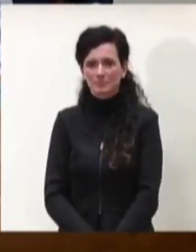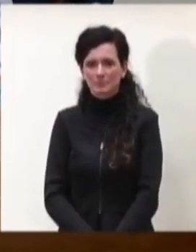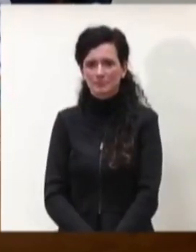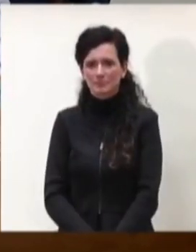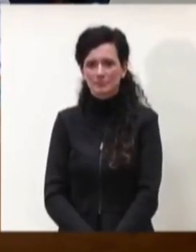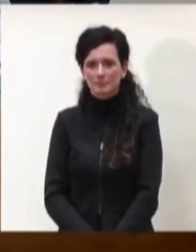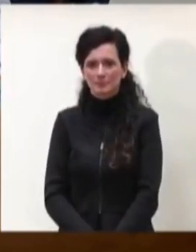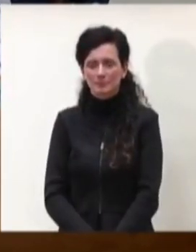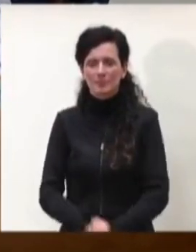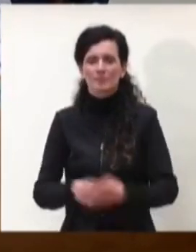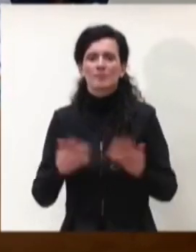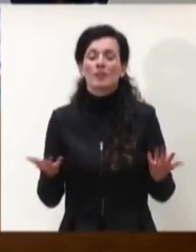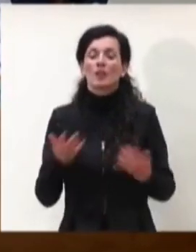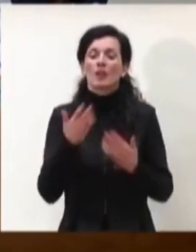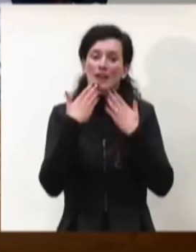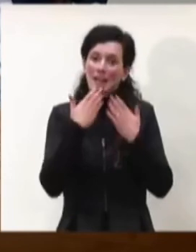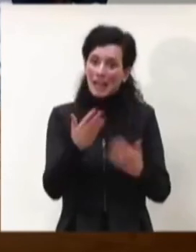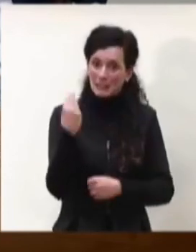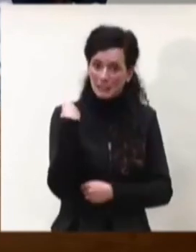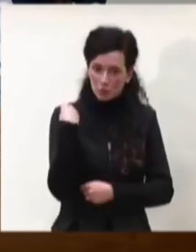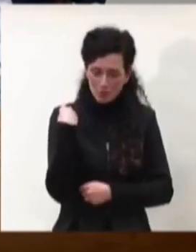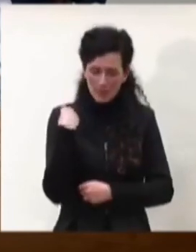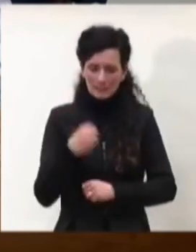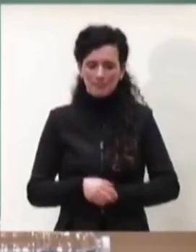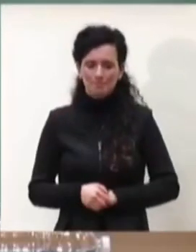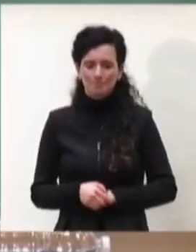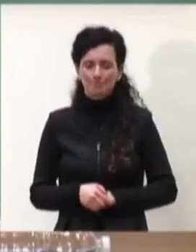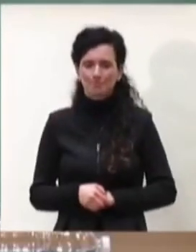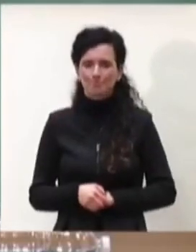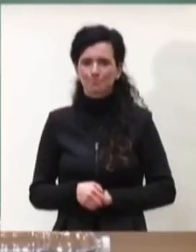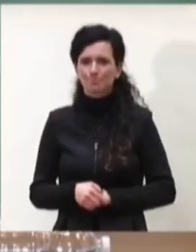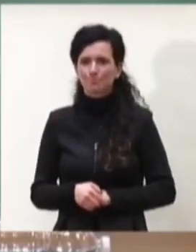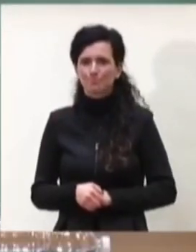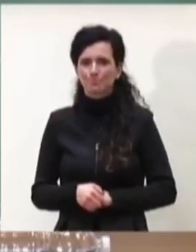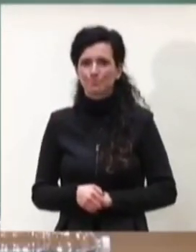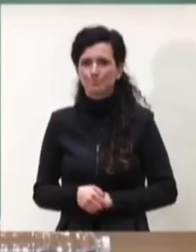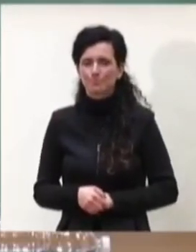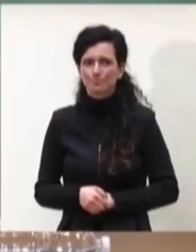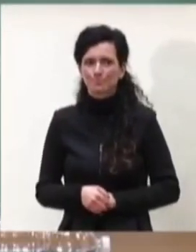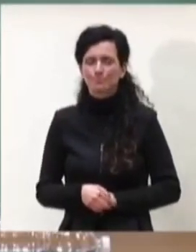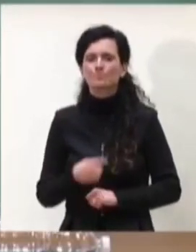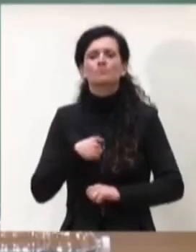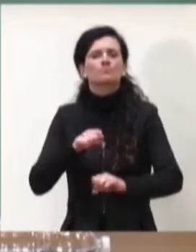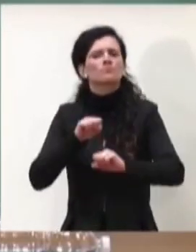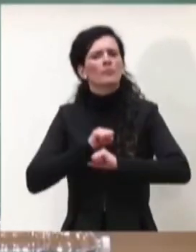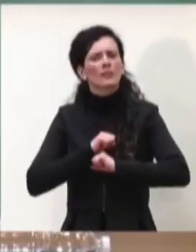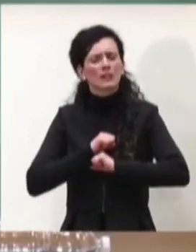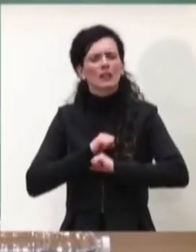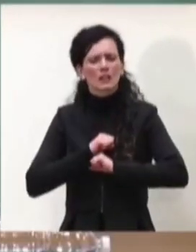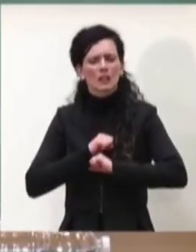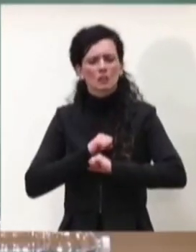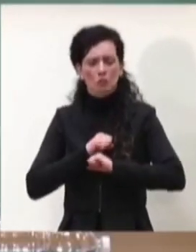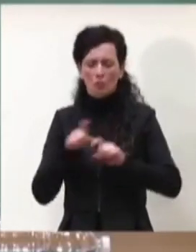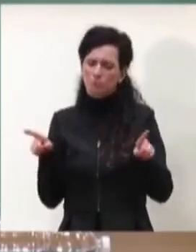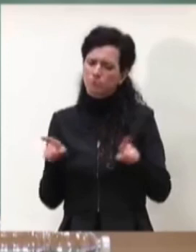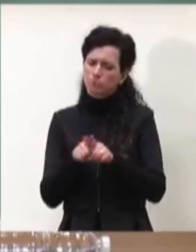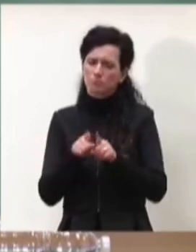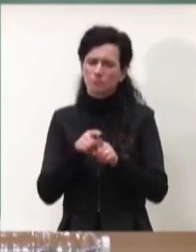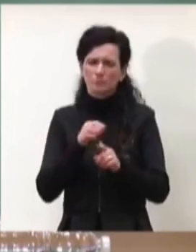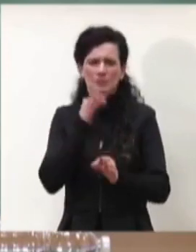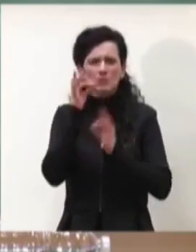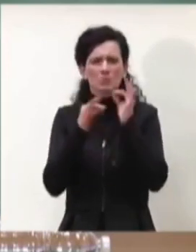Allora, intanto grazie della domanda. Io credo che il primo concetto è che, come ha illustrato anche bene il professor Locatelli,